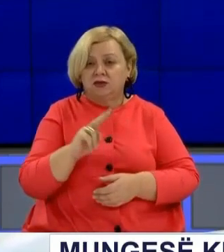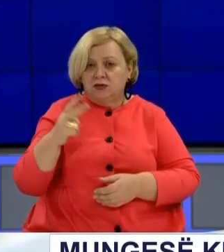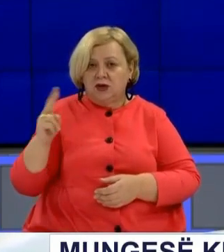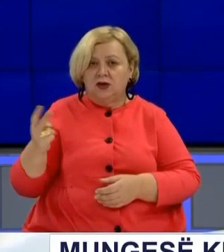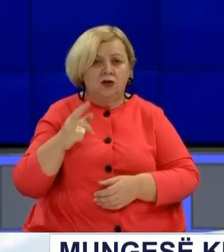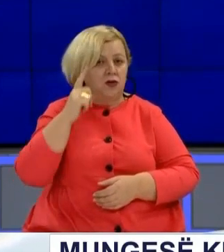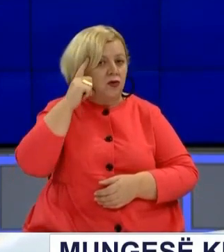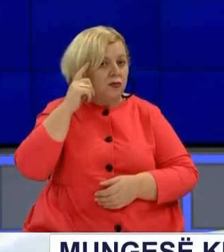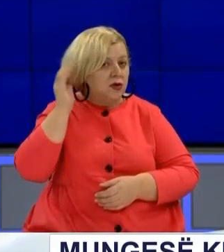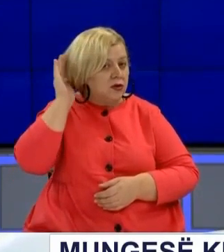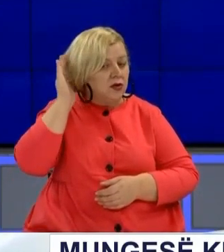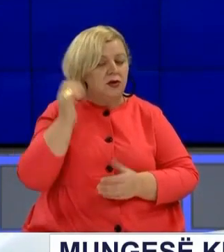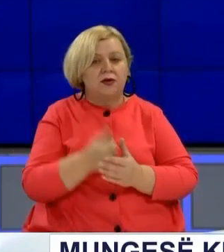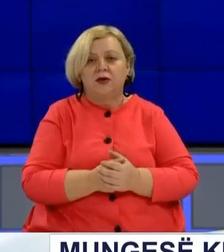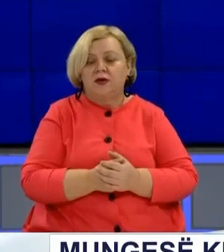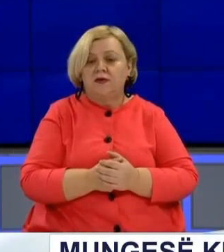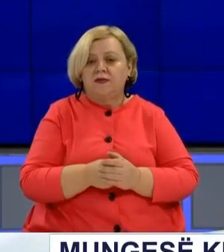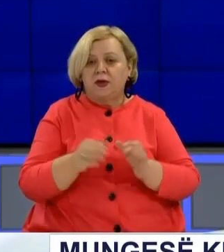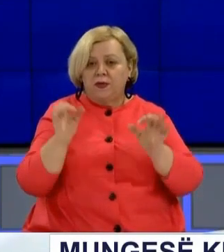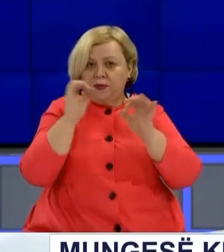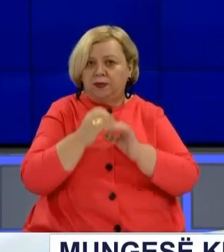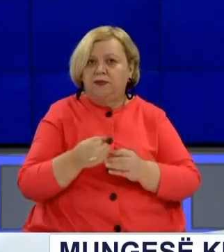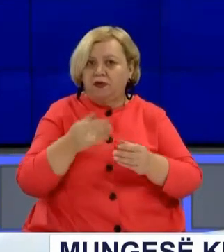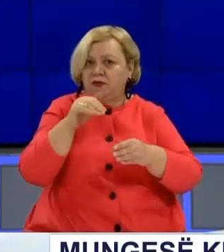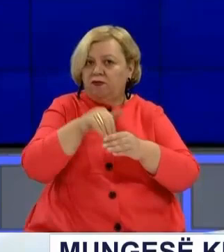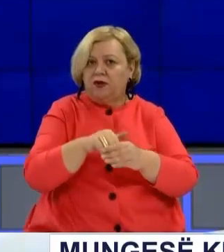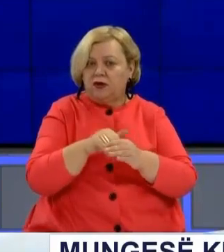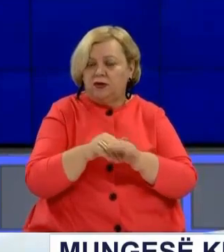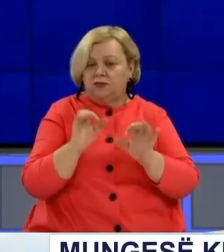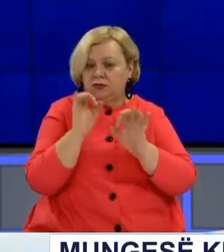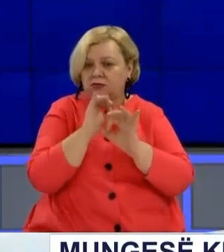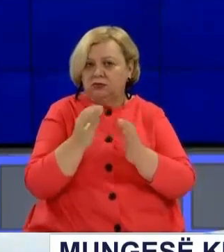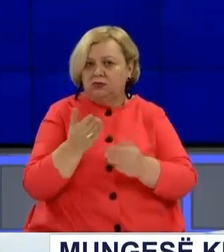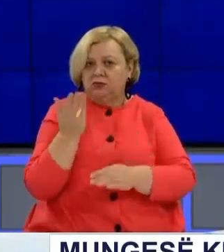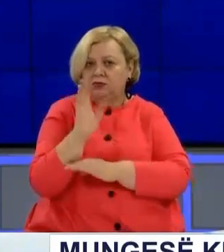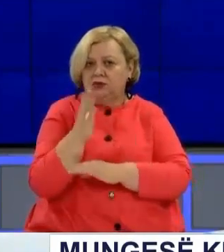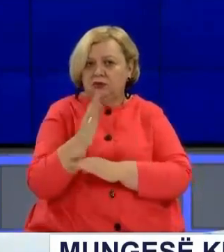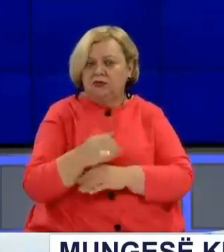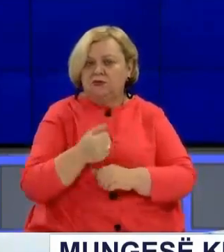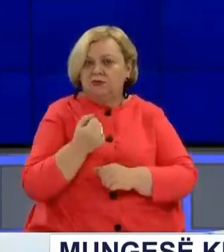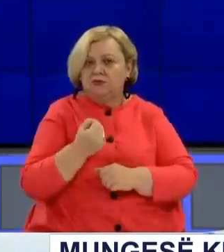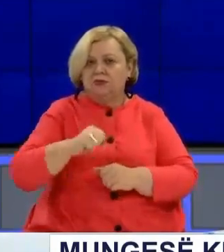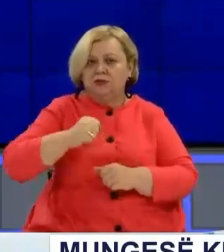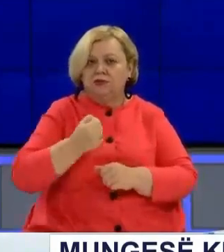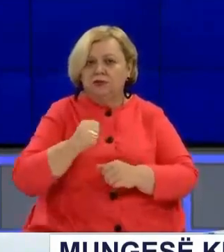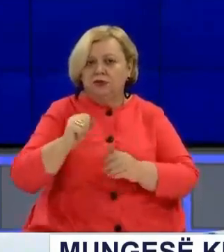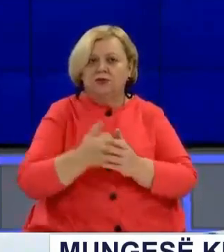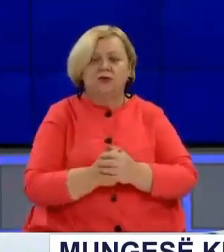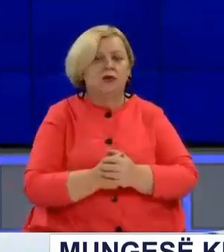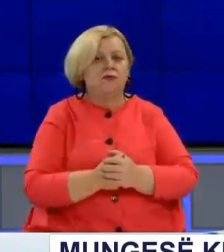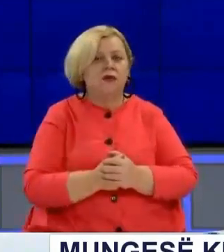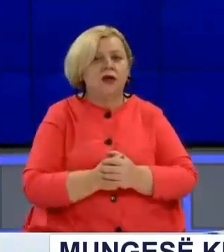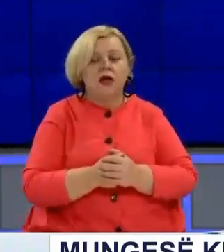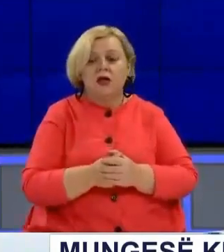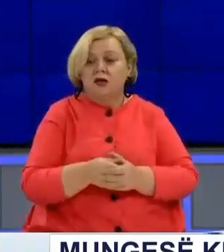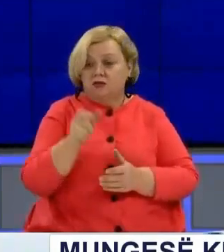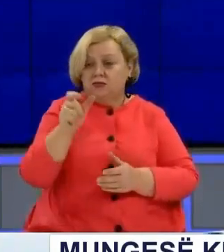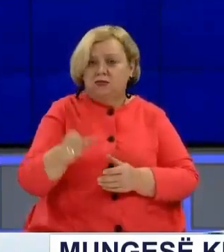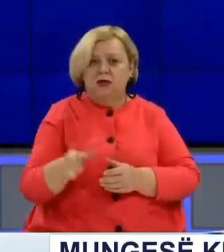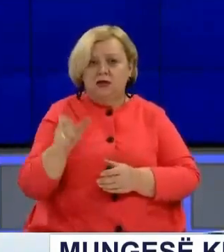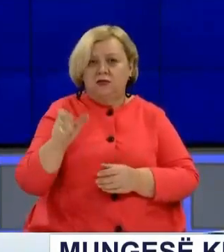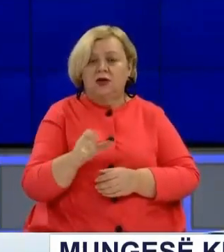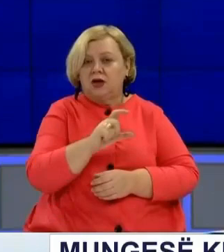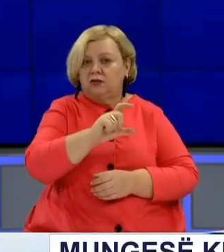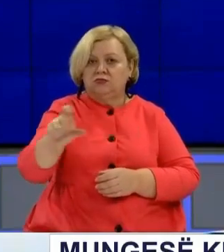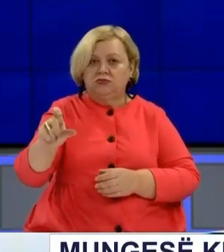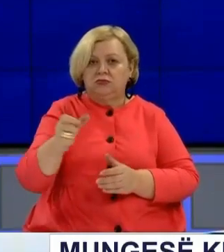të kryministrit nuk kanë arritur të hidhen fare në votim mungese kuorumit. Derisa nga pozita, akuzojnë opozitën për bojkotim të